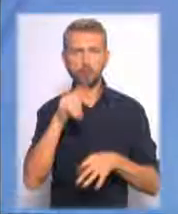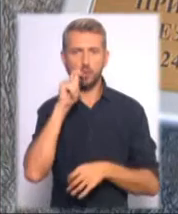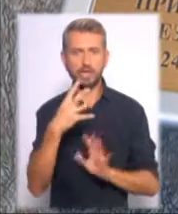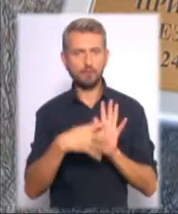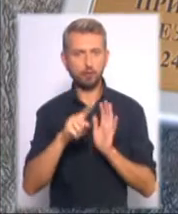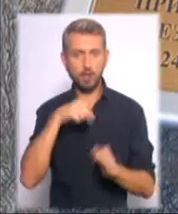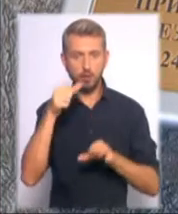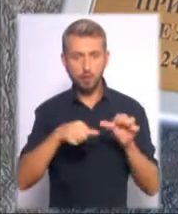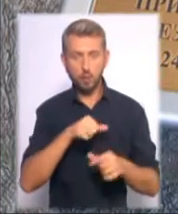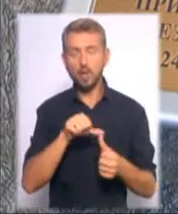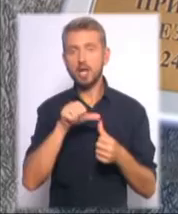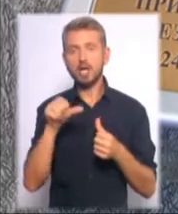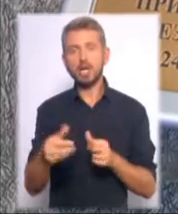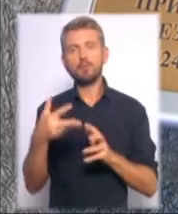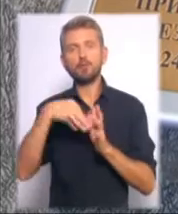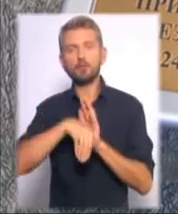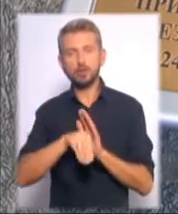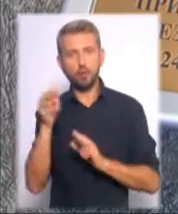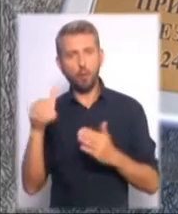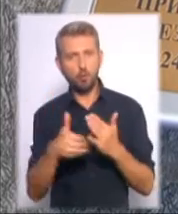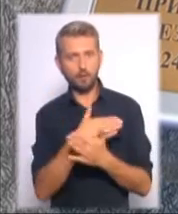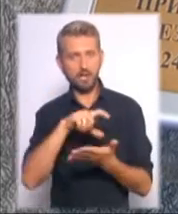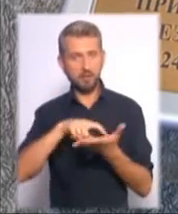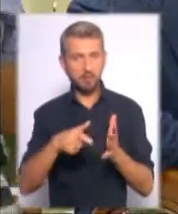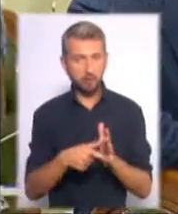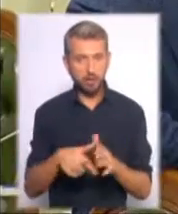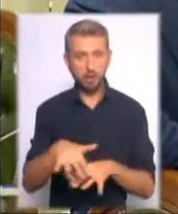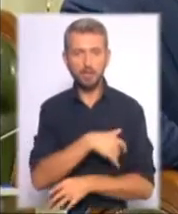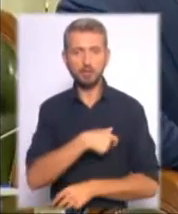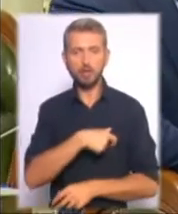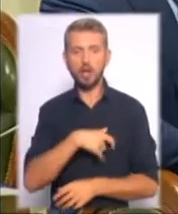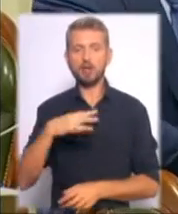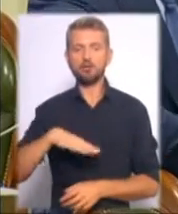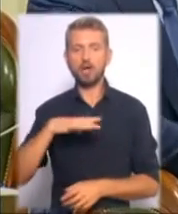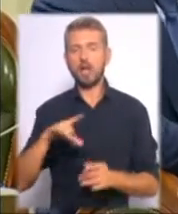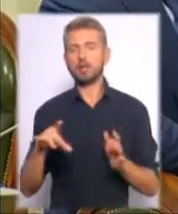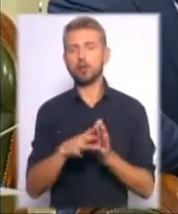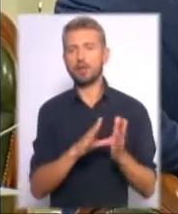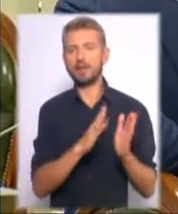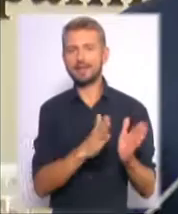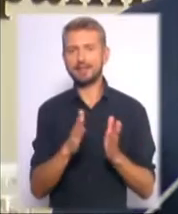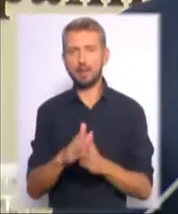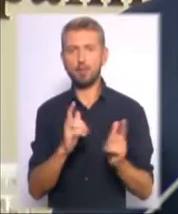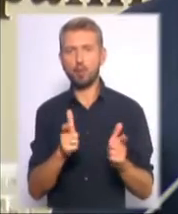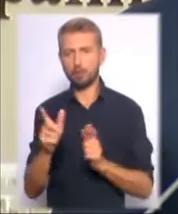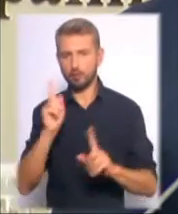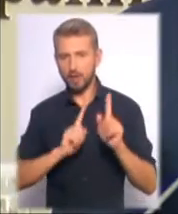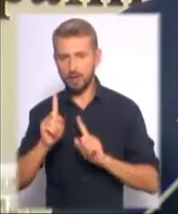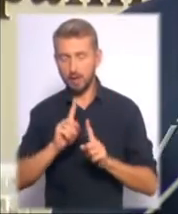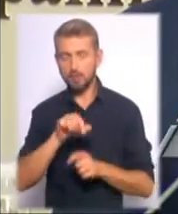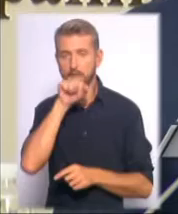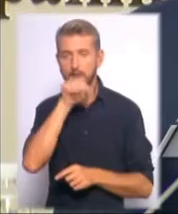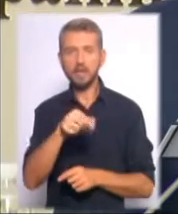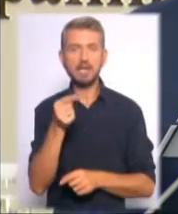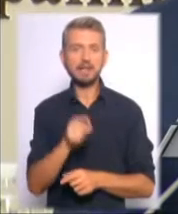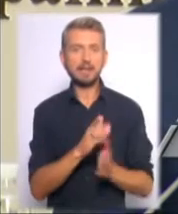році. Крім внутрішнього новиня приміщення, народних обранців очікує ще й електронна система погоджувальної ради. Завдяки цій системі